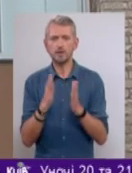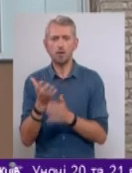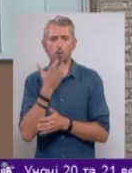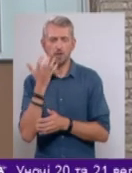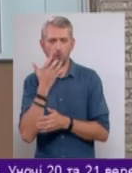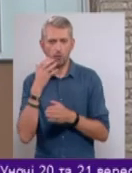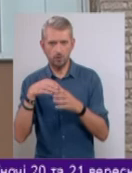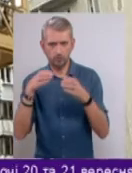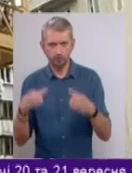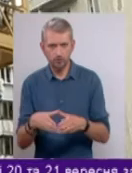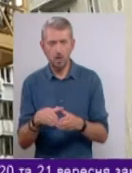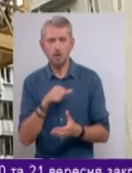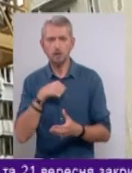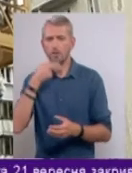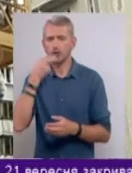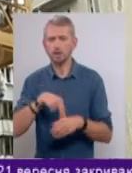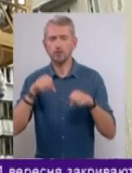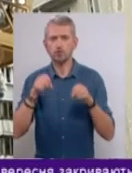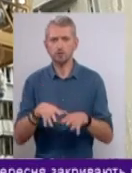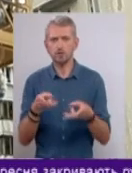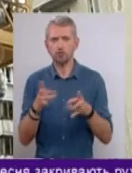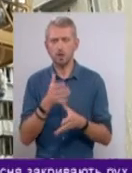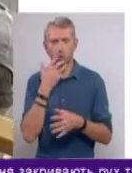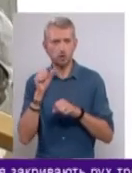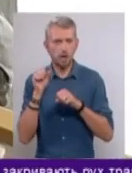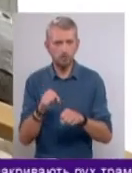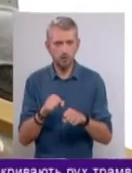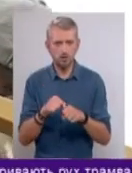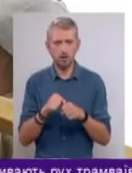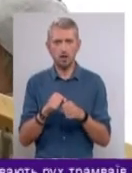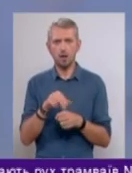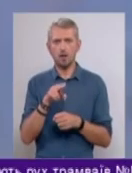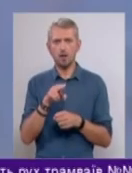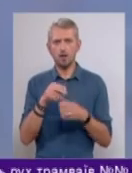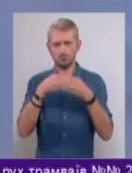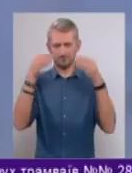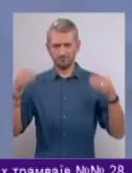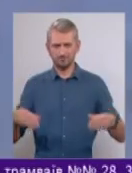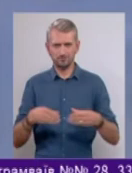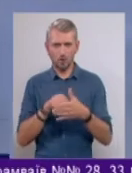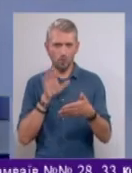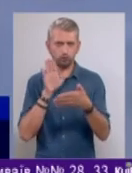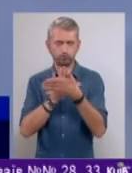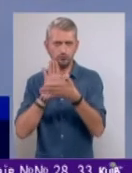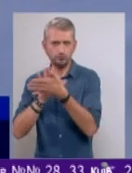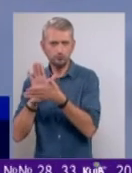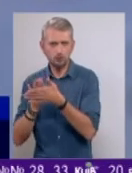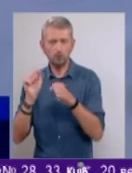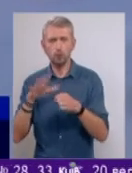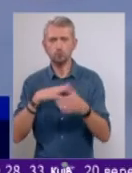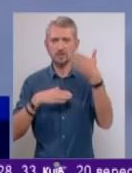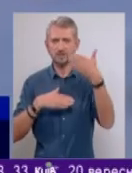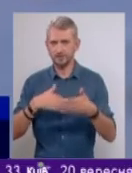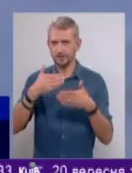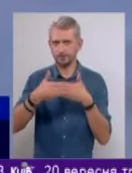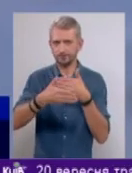блоках. Та найефективнішим рішенням залишається утеплення, обшивання пінопластом. Це може бути як зовнішнє утеплення стін, тому що задання яке,